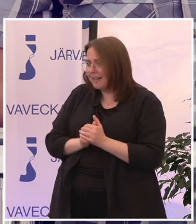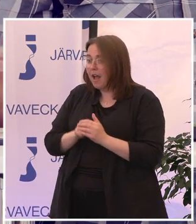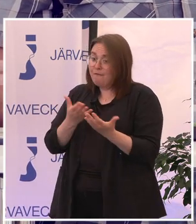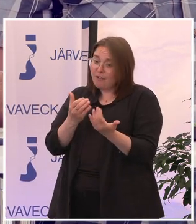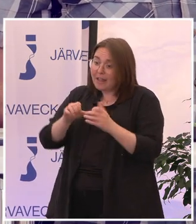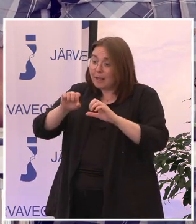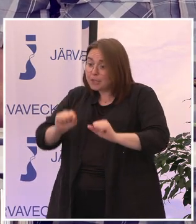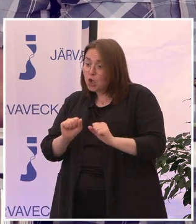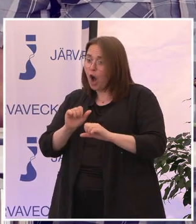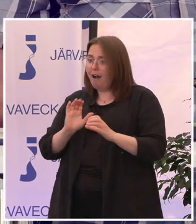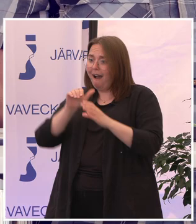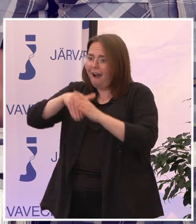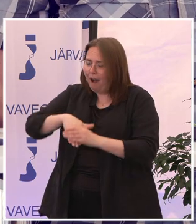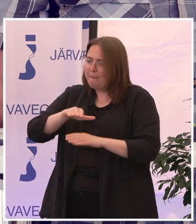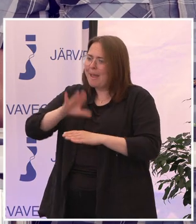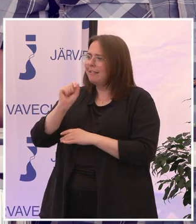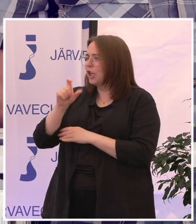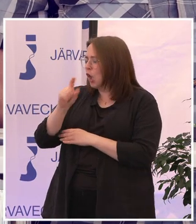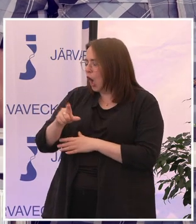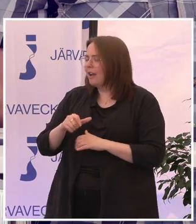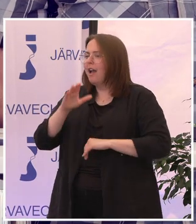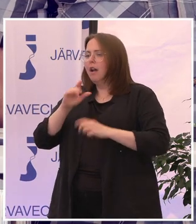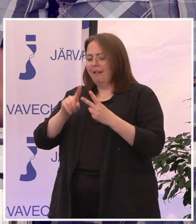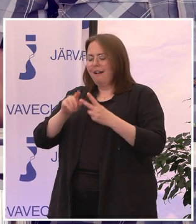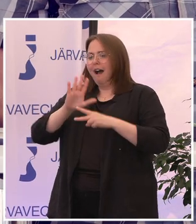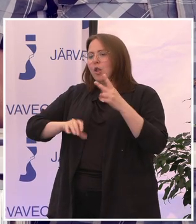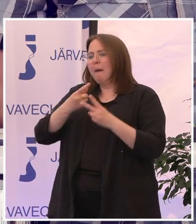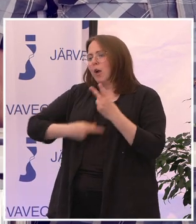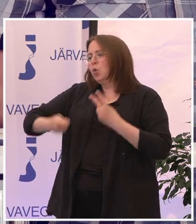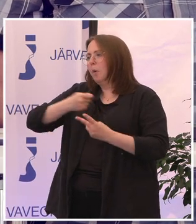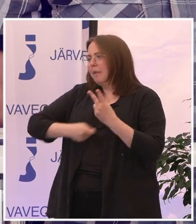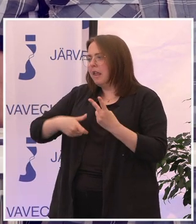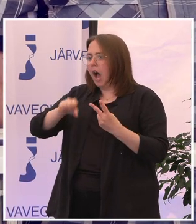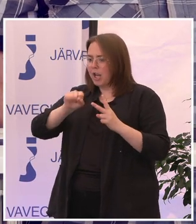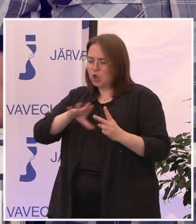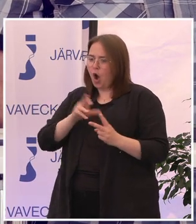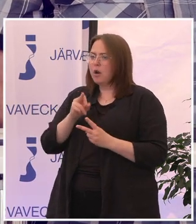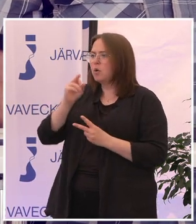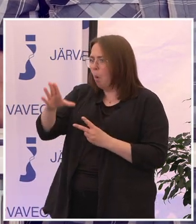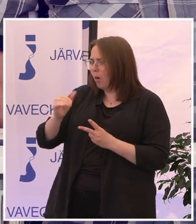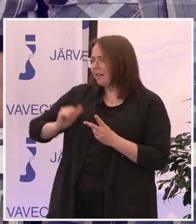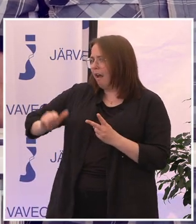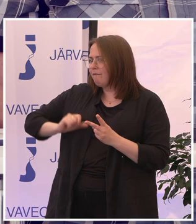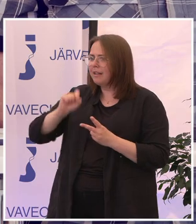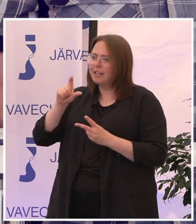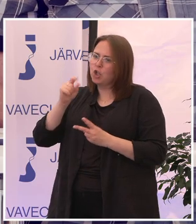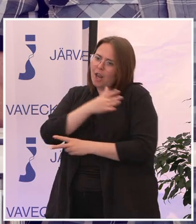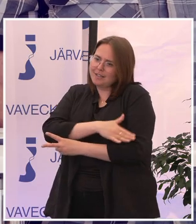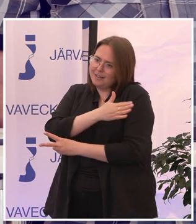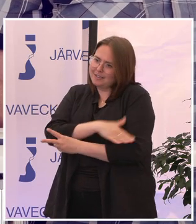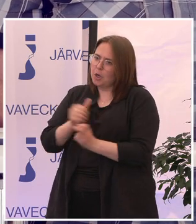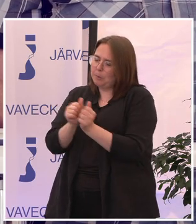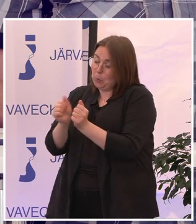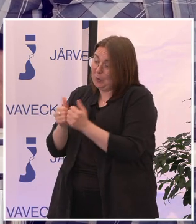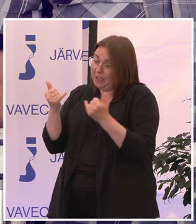man ska vara allt mer digital. Det handlar om det ekonomiska. Att alla ska ha råd att använda digitala tjänster och